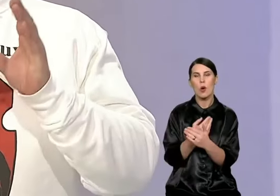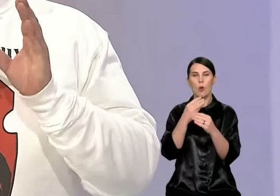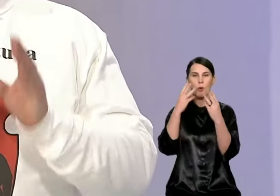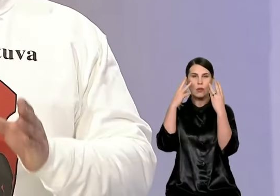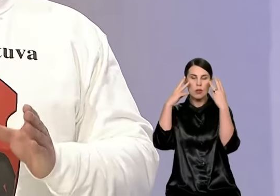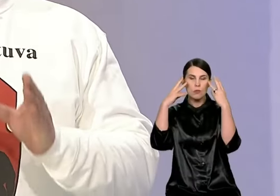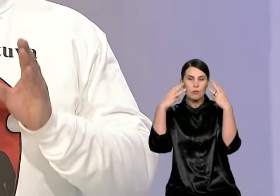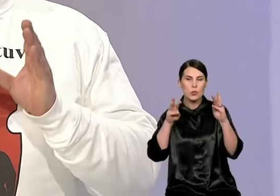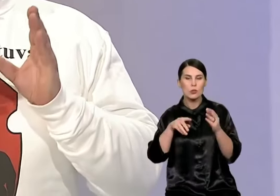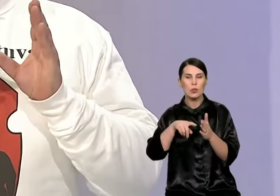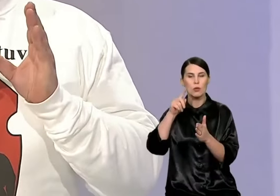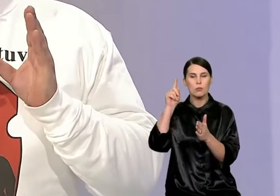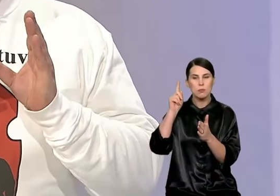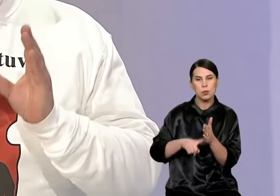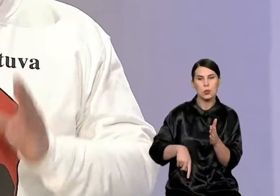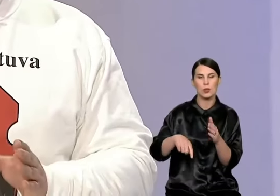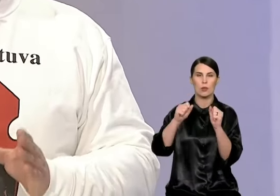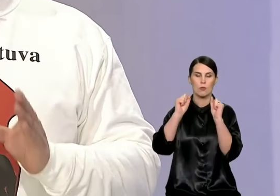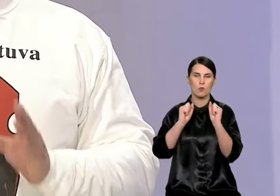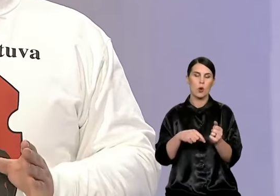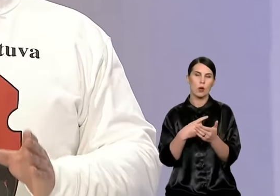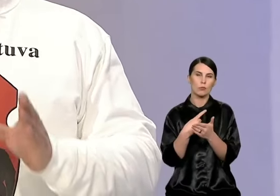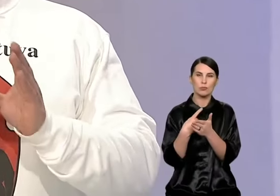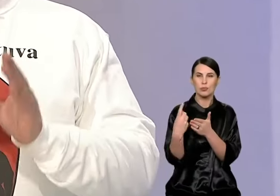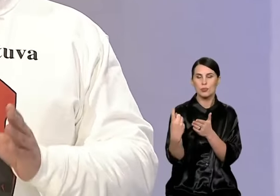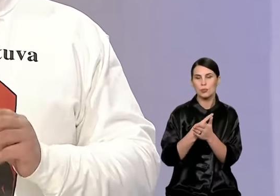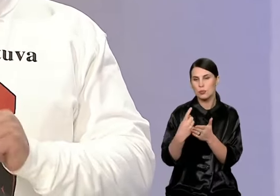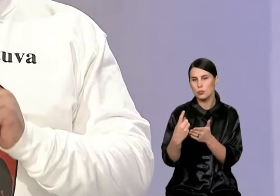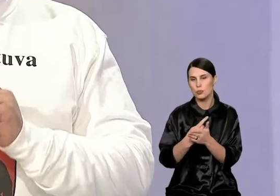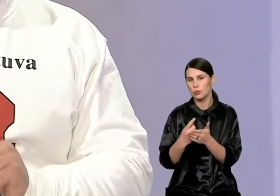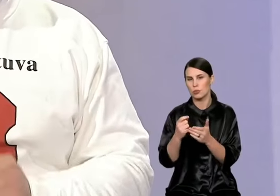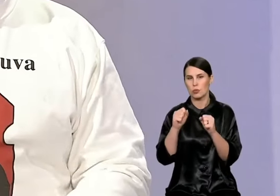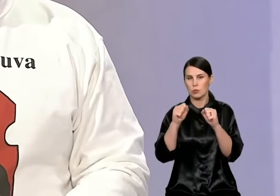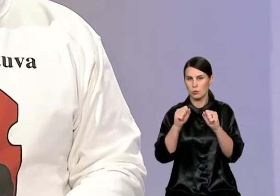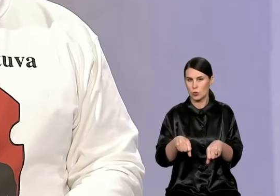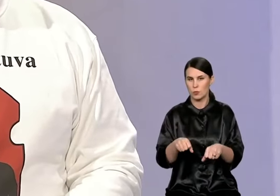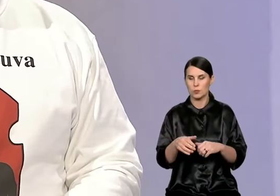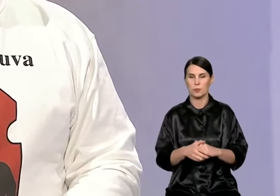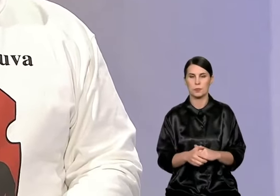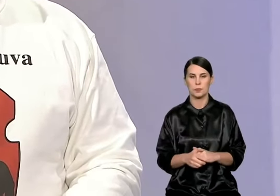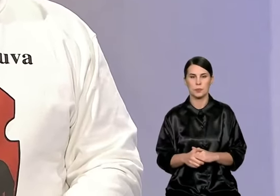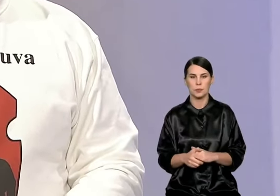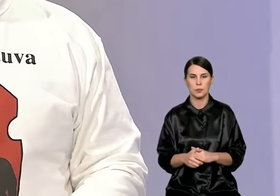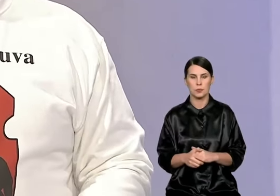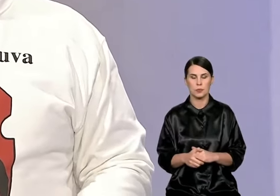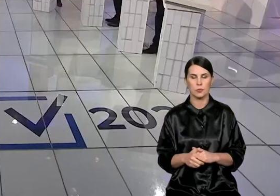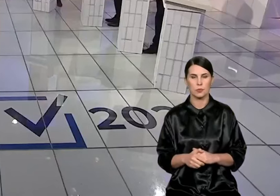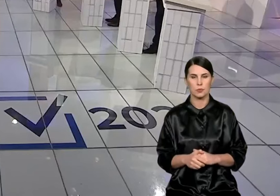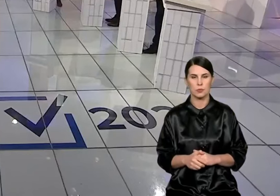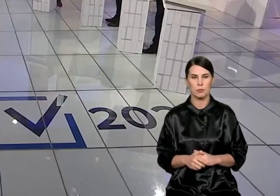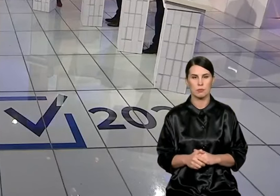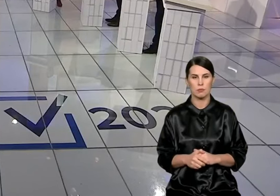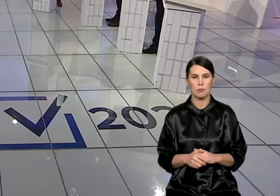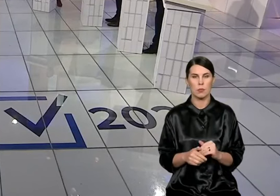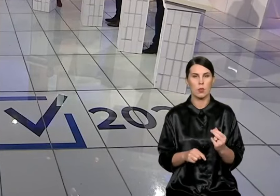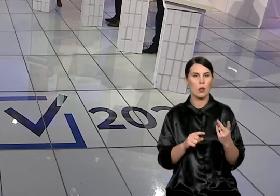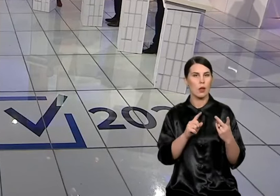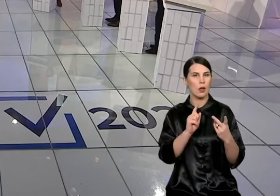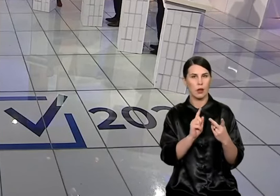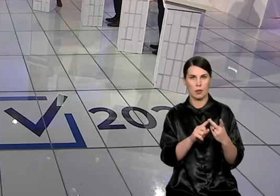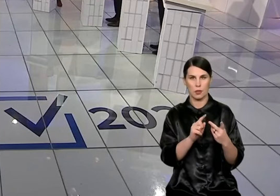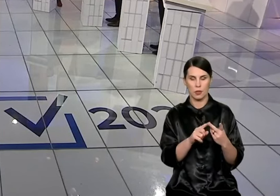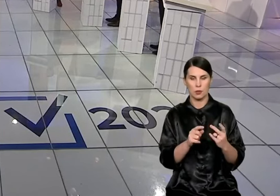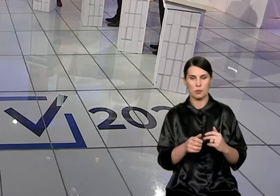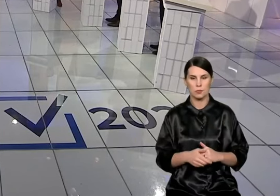...būdas užtikrinti viešojo transporto infrastruktūrą mieste. Kitas dalykas, tai